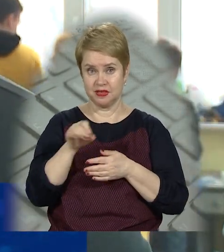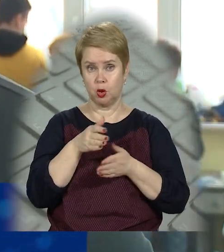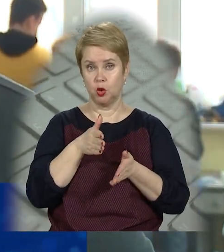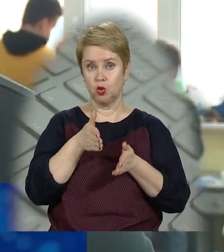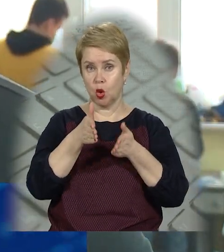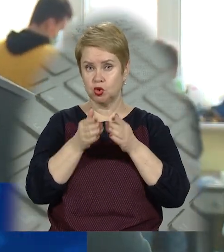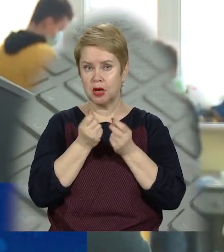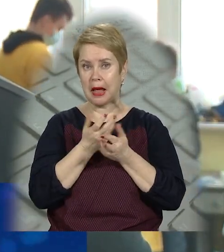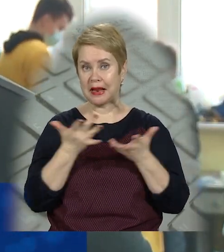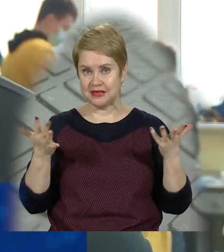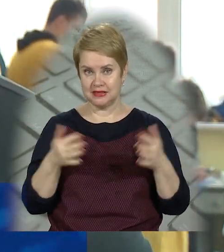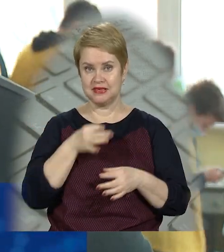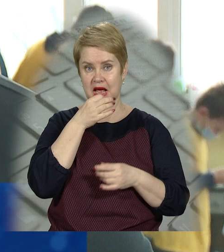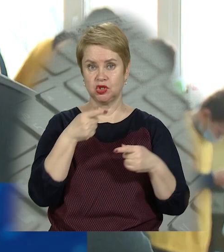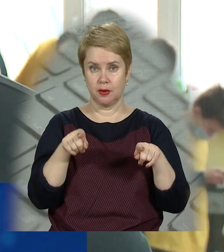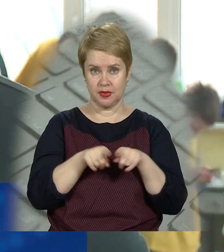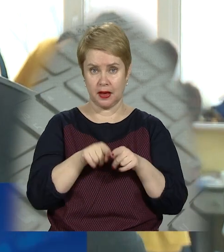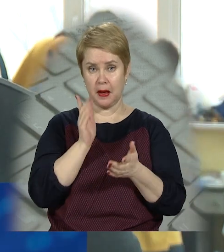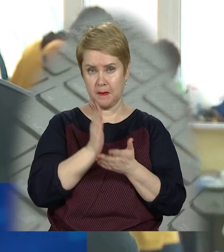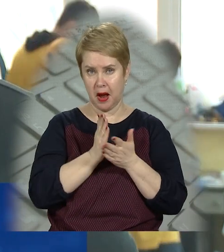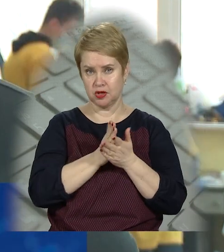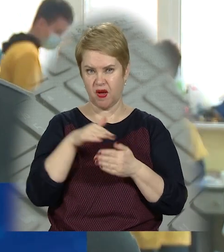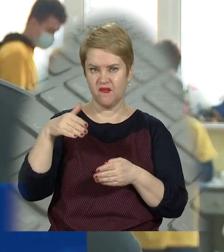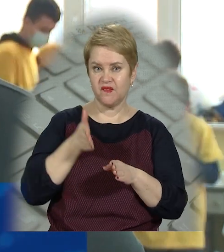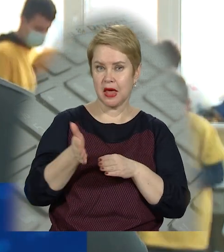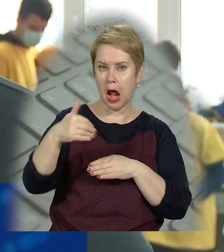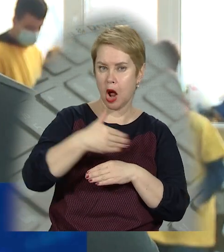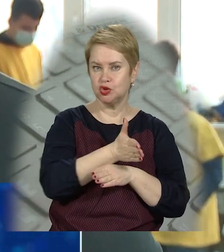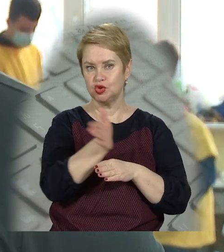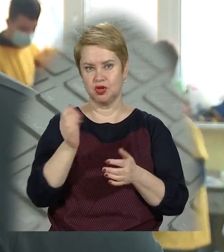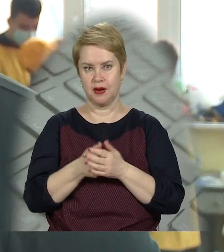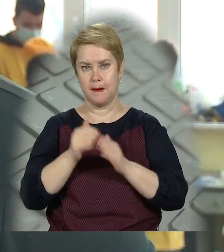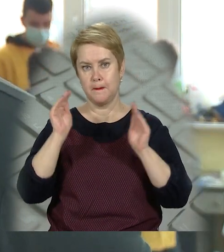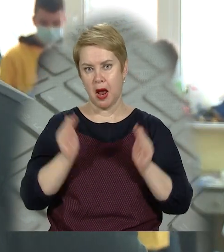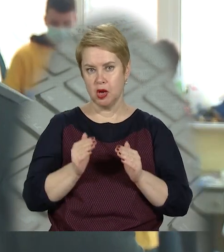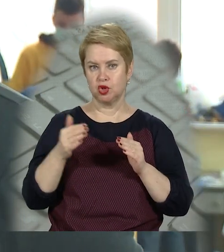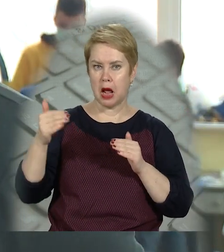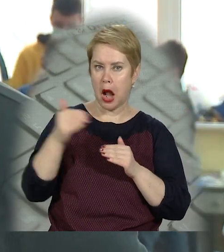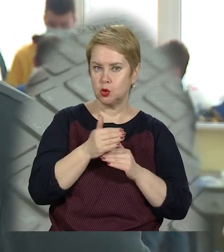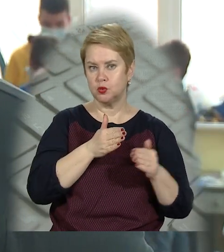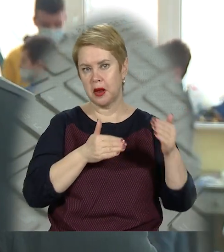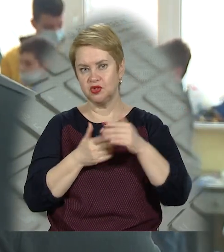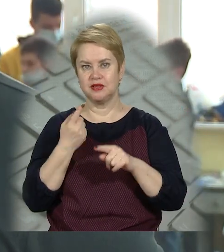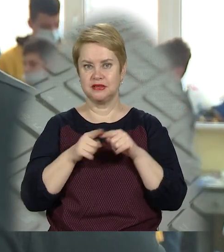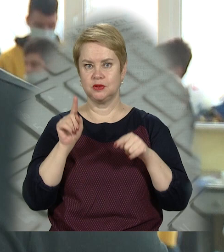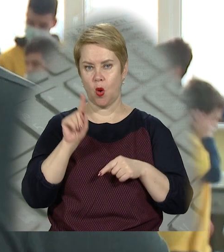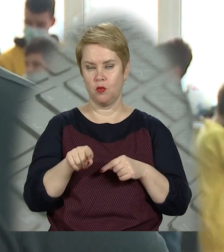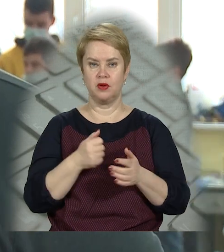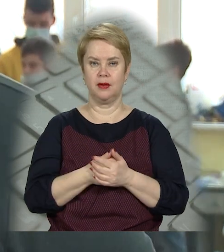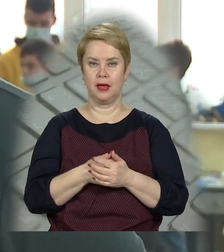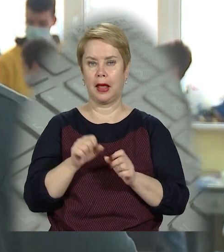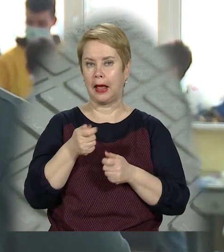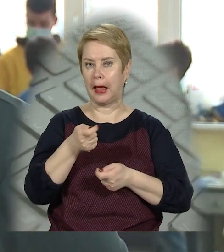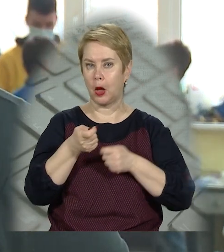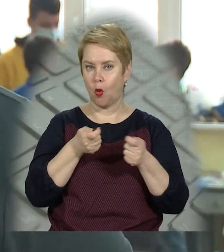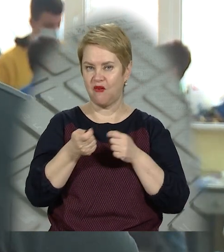доріжки, вони всі різні. І, скажімо так, маючи віражі, десь віраж з меншим радіусом, віраж з більшим радіусом. Тому і